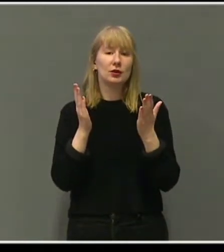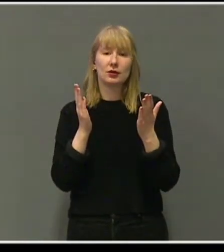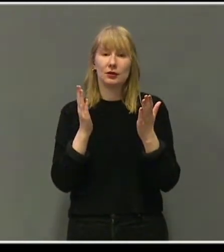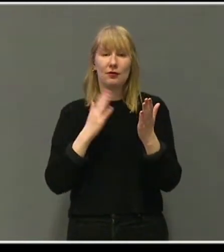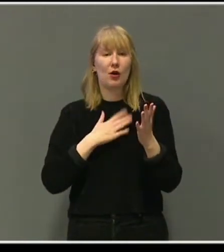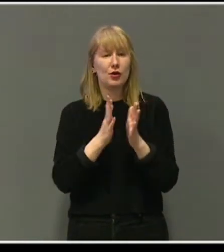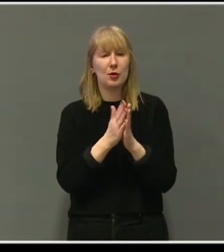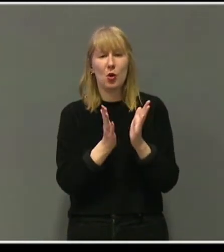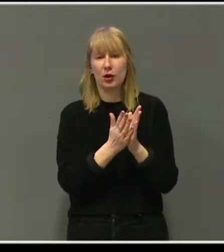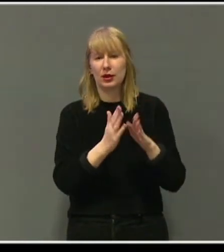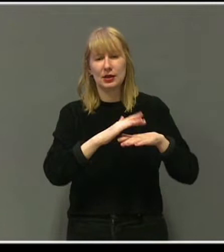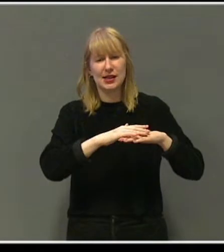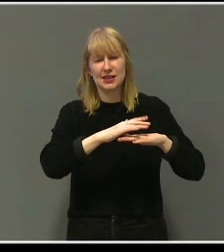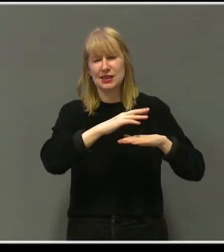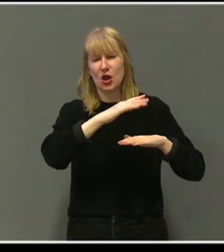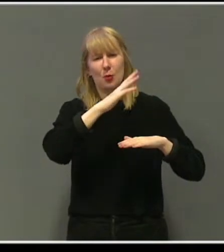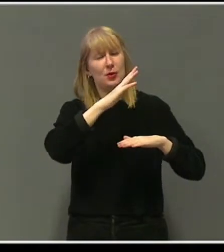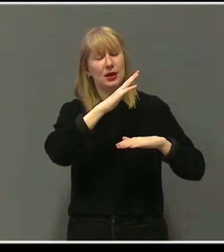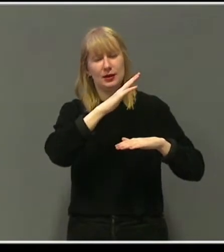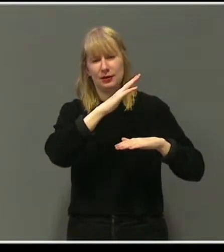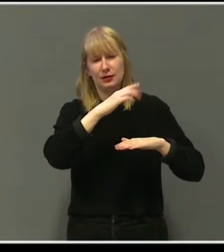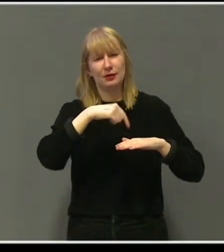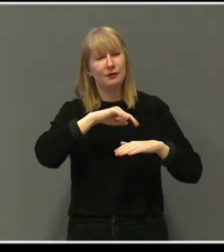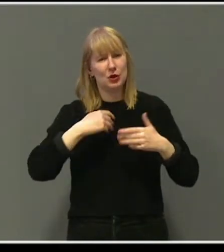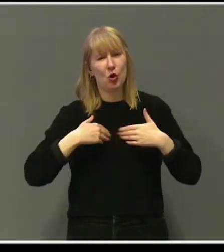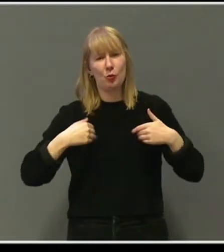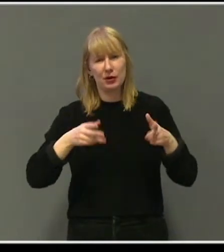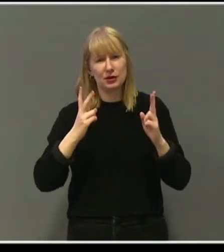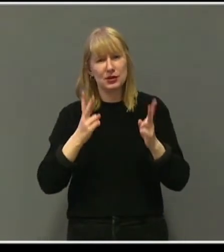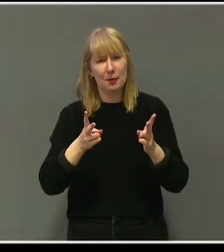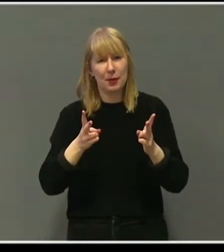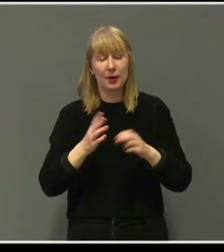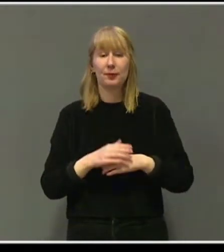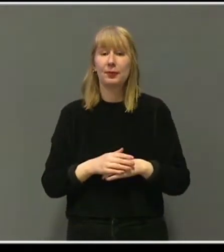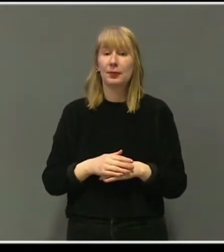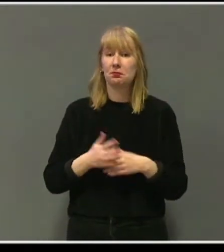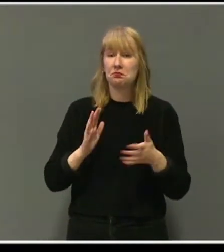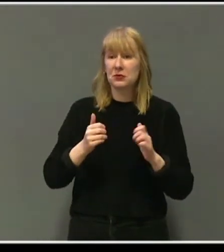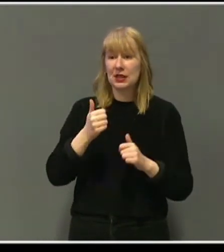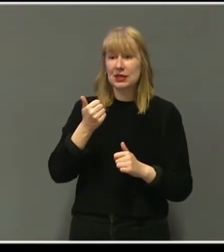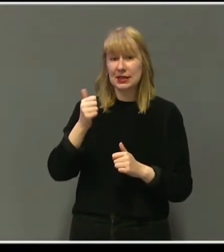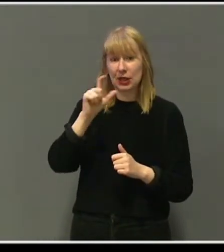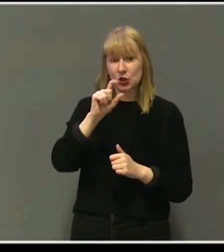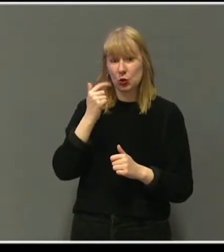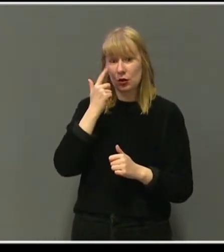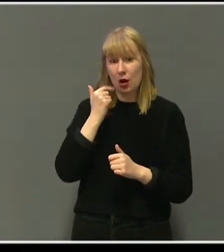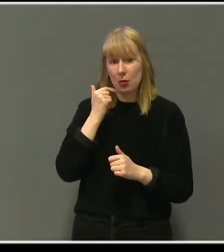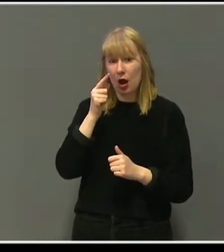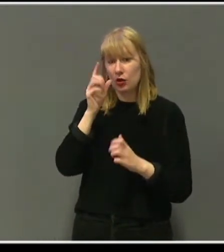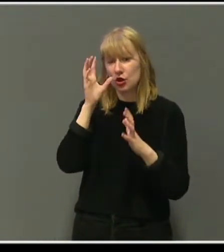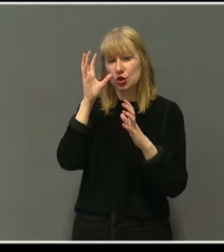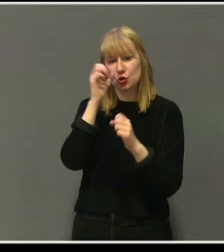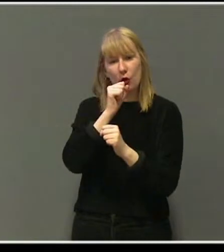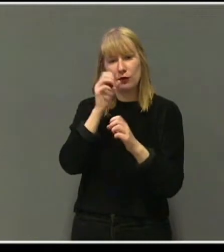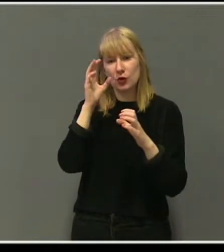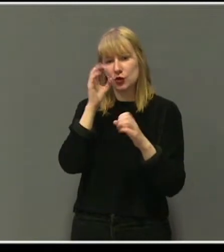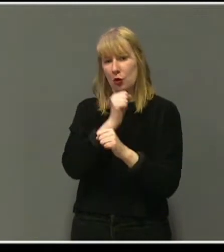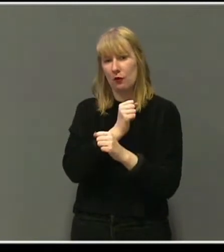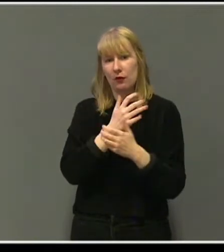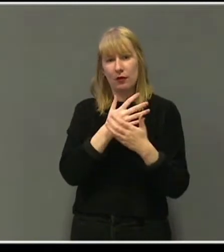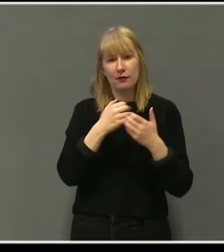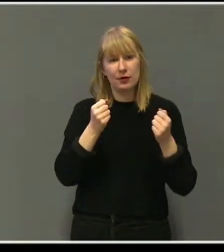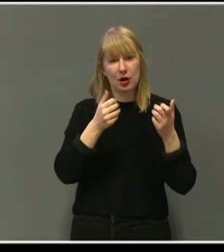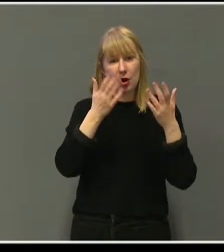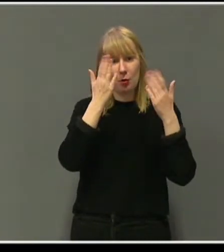stabler i rekkehuset. Før han var seks uker, sov han fra elve om kvelden til seks om